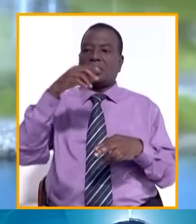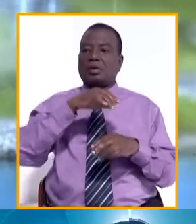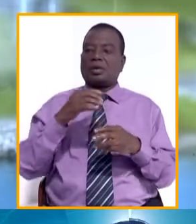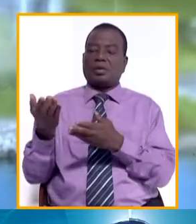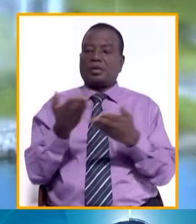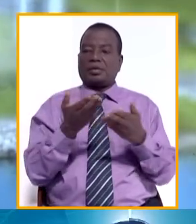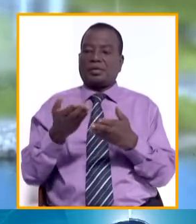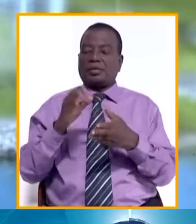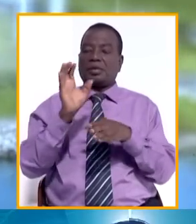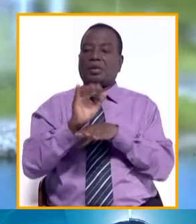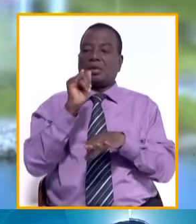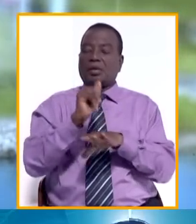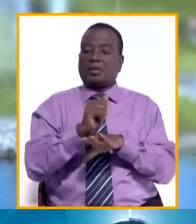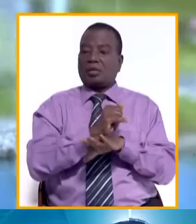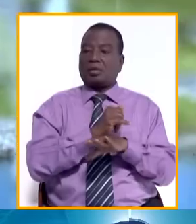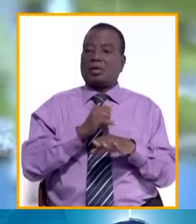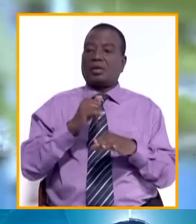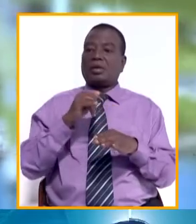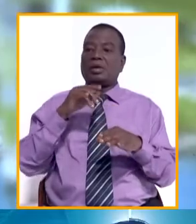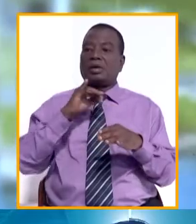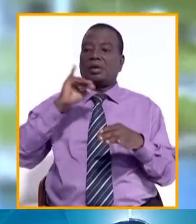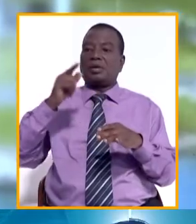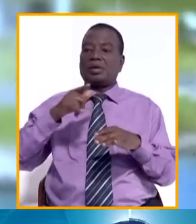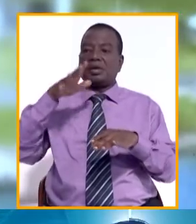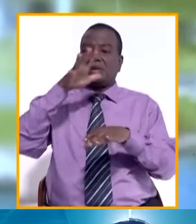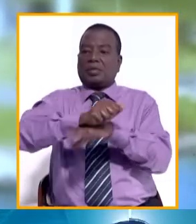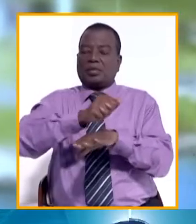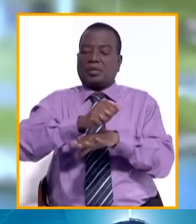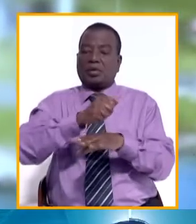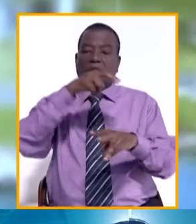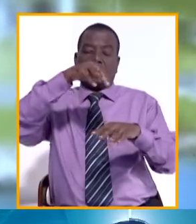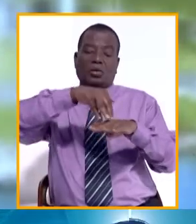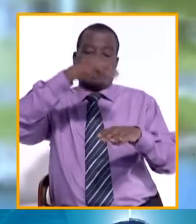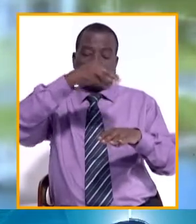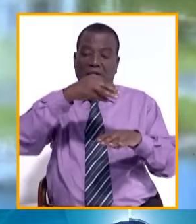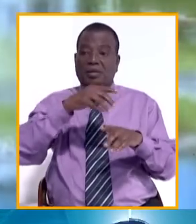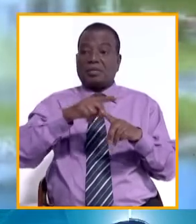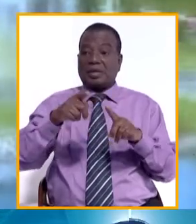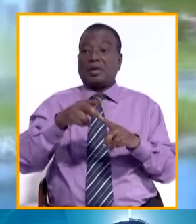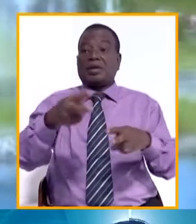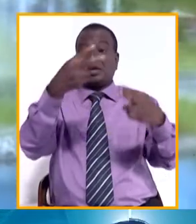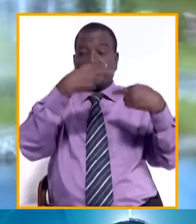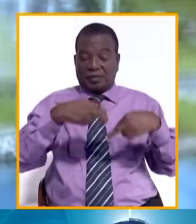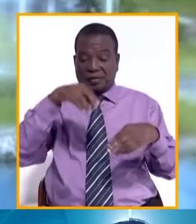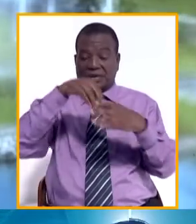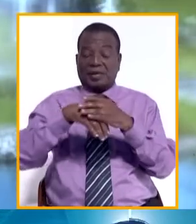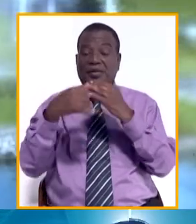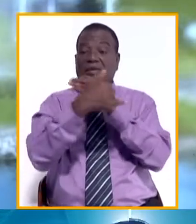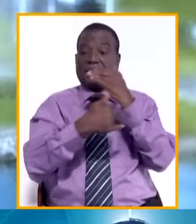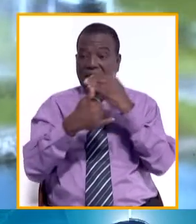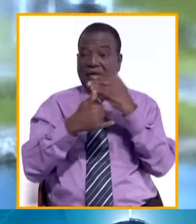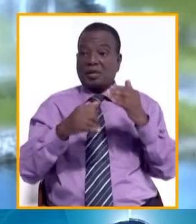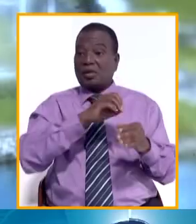MINUSMA, la mission multidimensionnelle intégrée des Nations Unies pour la stabilisation au Mali, avec eux les 49 soldats du huitième élément